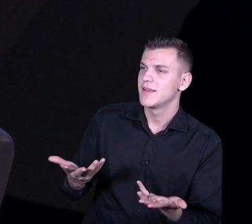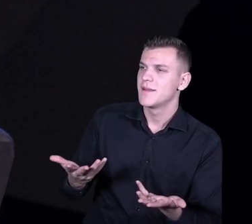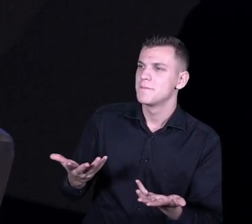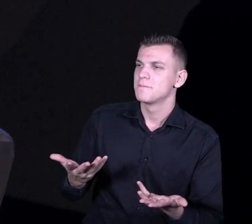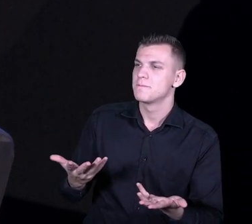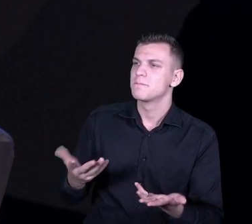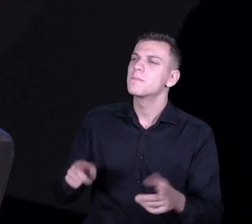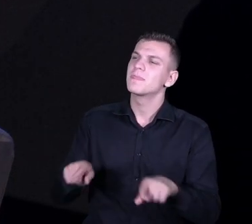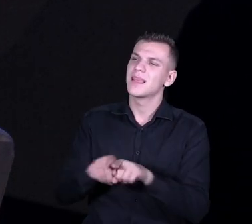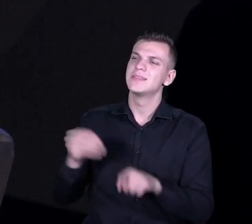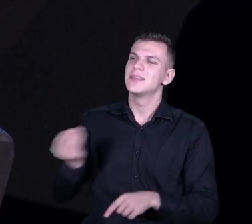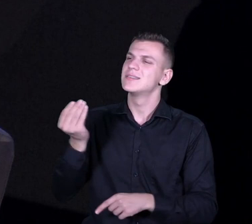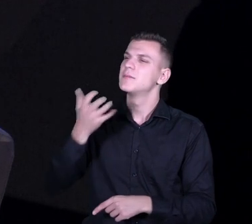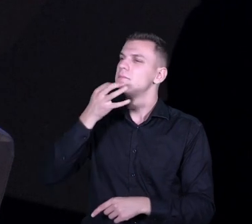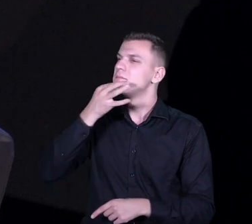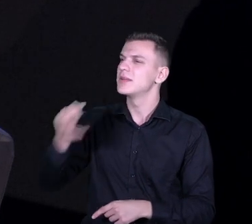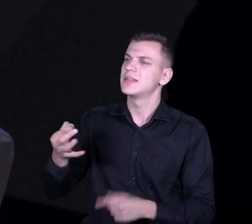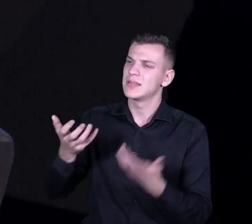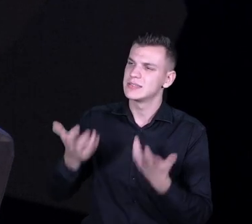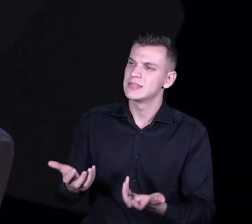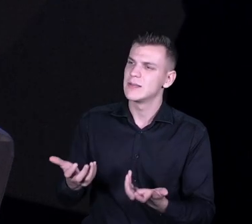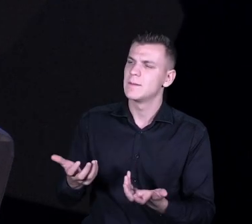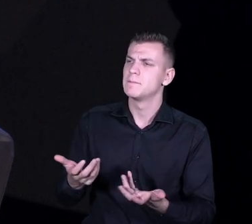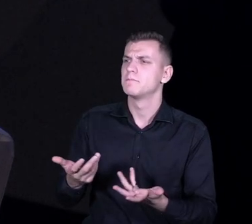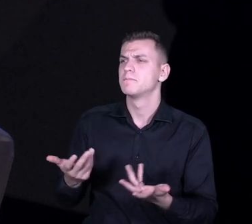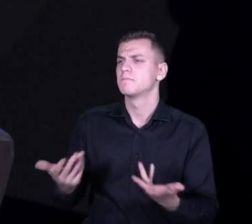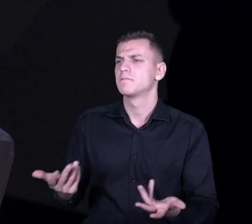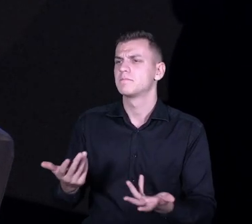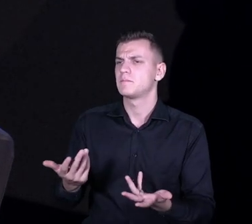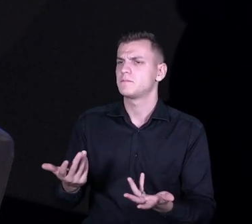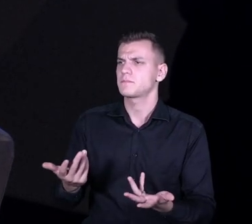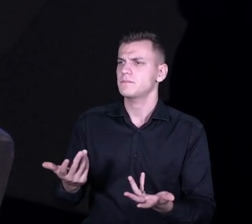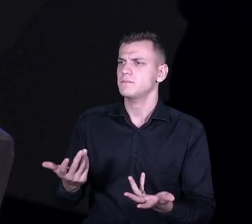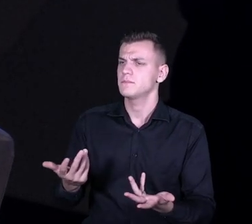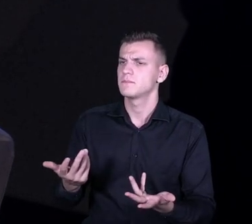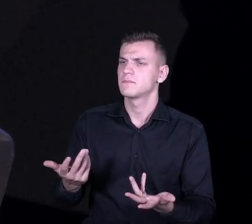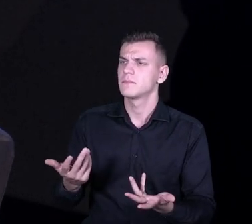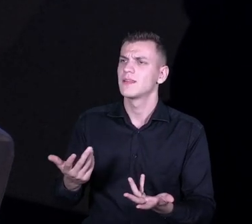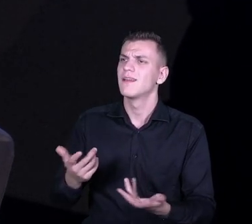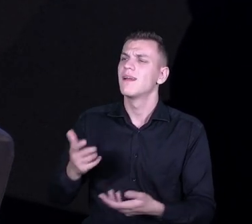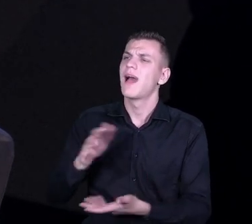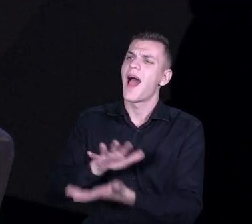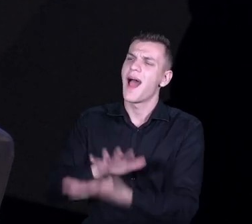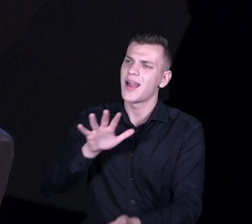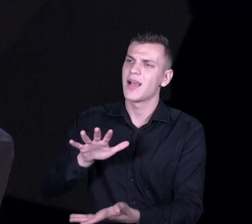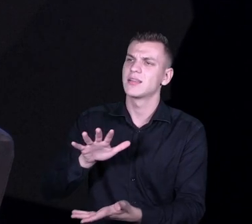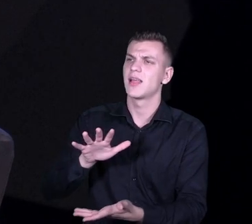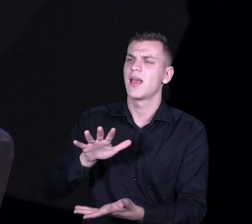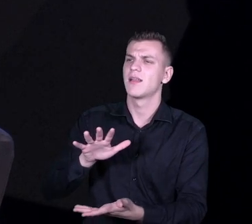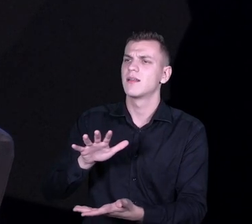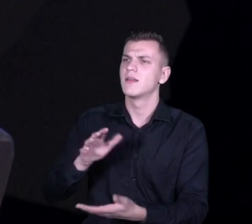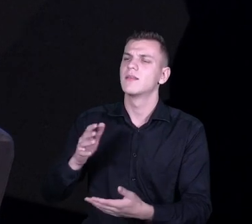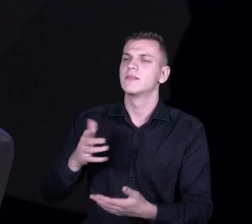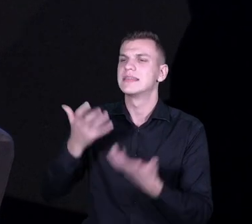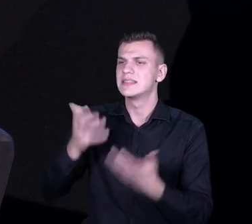I jeszcze pytanie, na czym może polegać w przypadku dyrektora stawianie tych kompetencji proinnowacyjnych w centrum? Jakby to mogło się